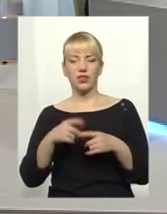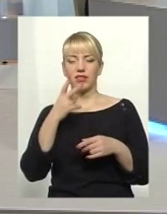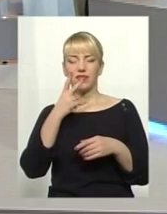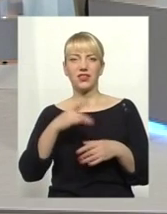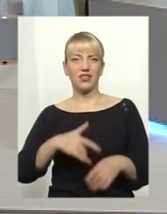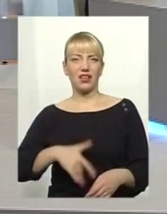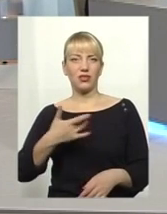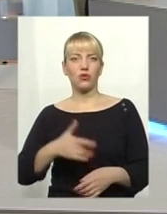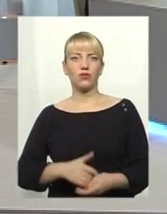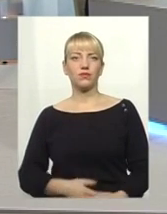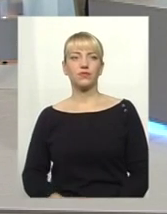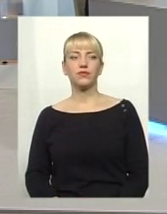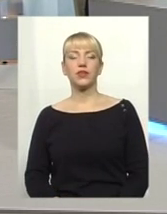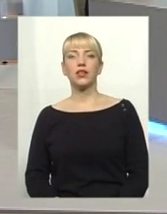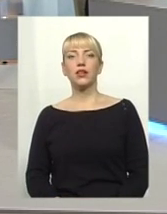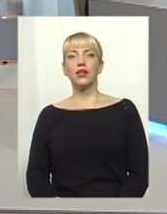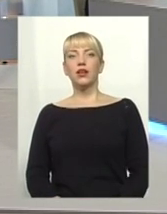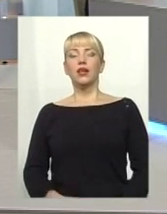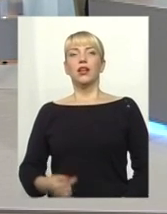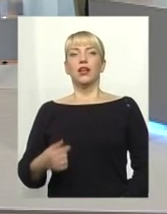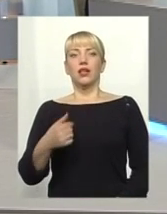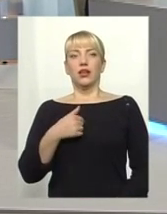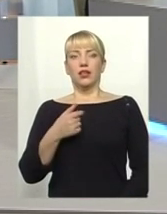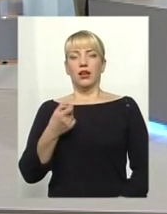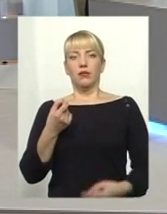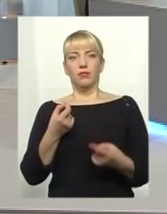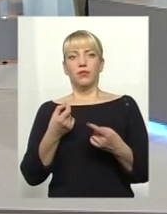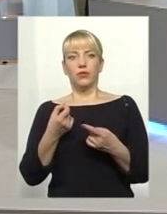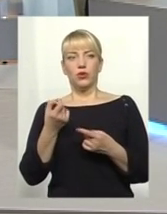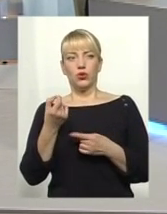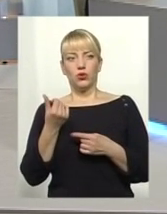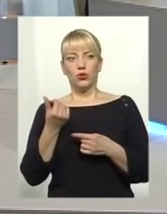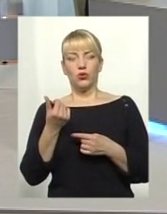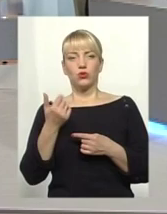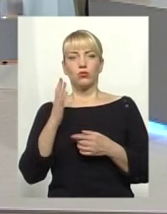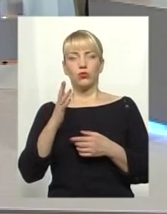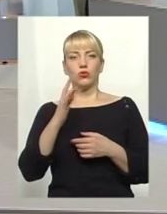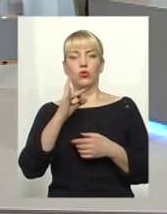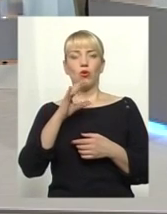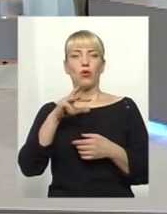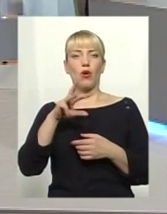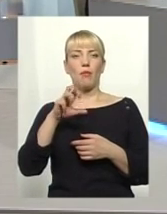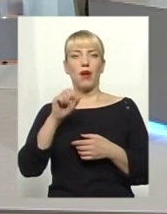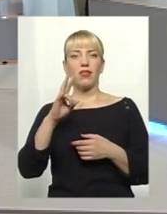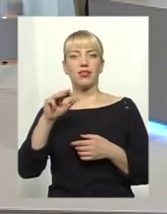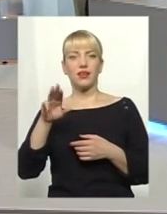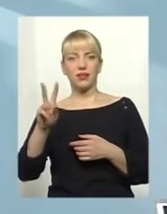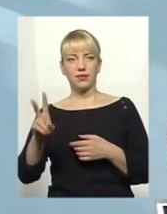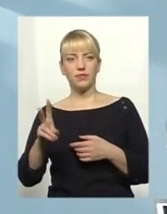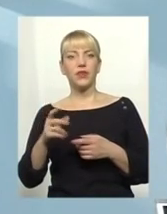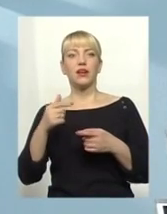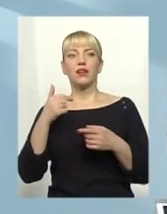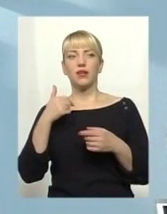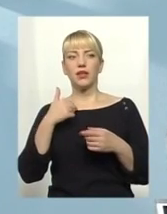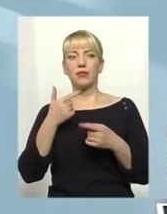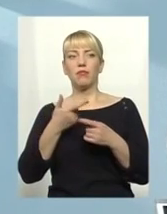гидко. Будь ласка, Аліна, допомогу. Я трошечки буду, напевно, в даному випадку чи романтиком, чи оптимістом. Все ж таки ми не просто так